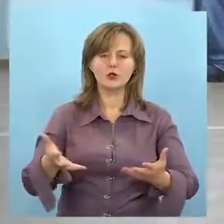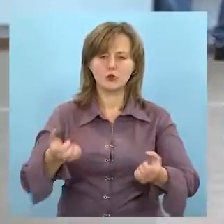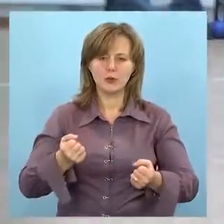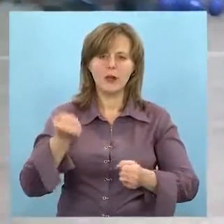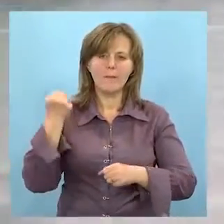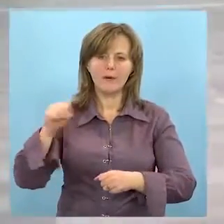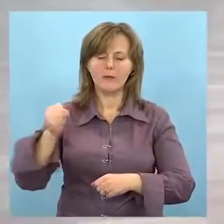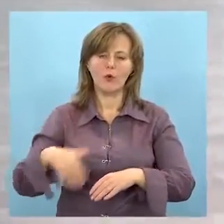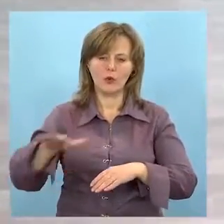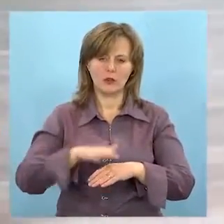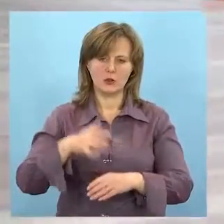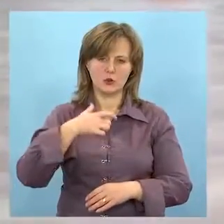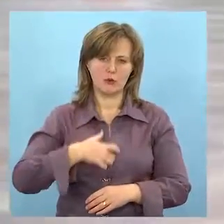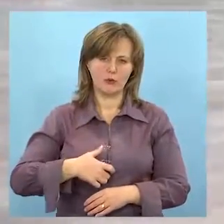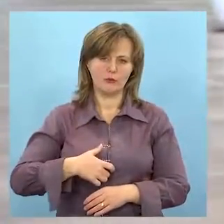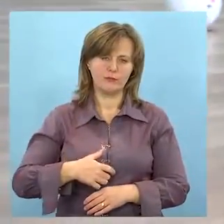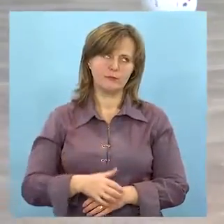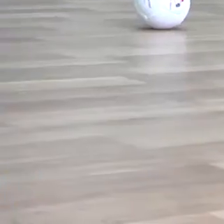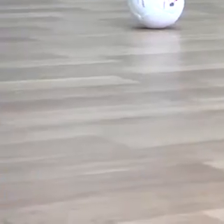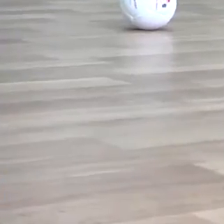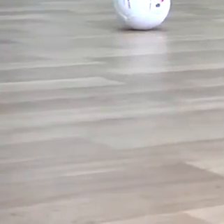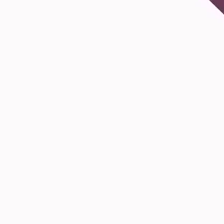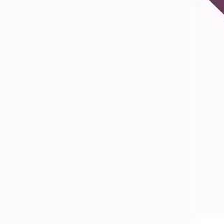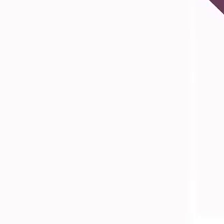вони вже здобули – перемогу над собою.